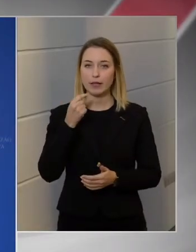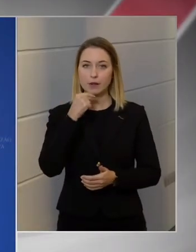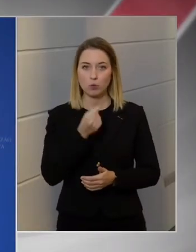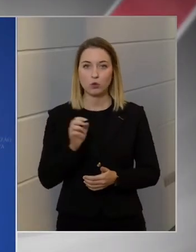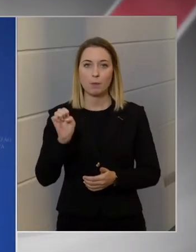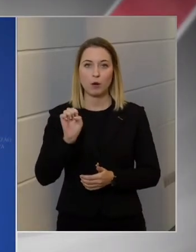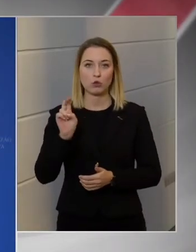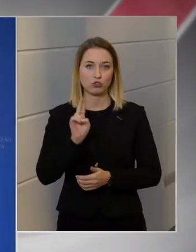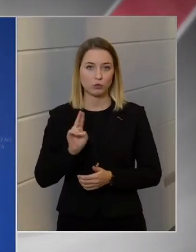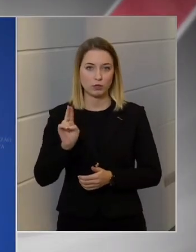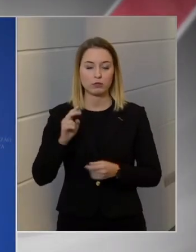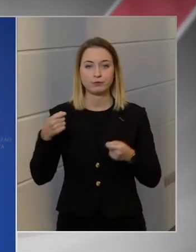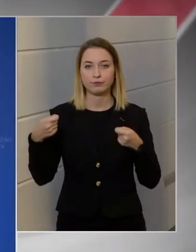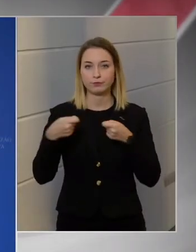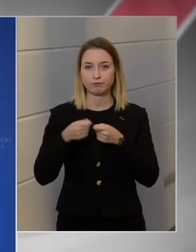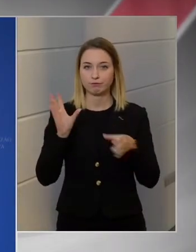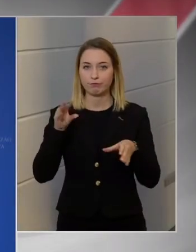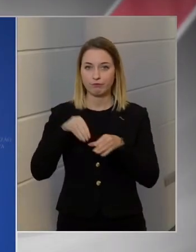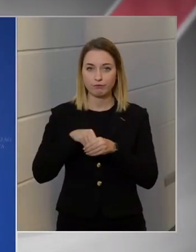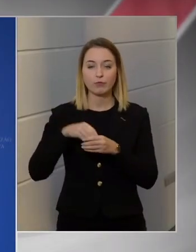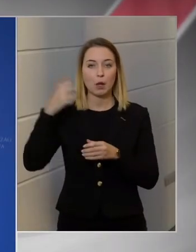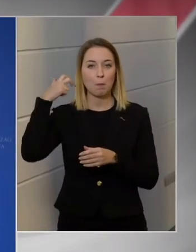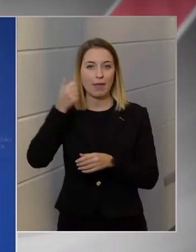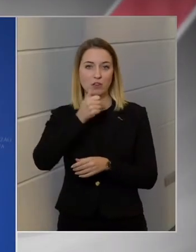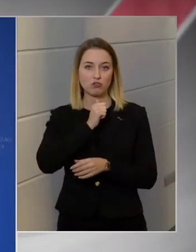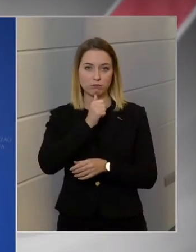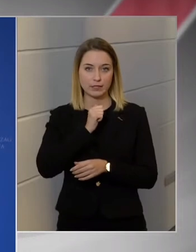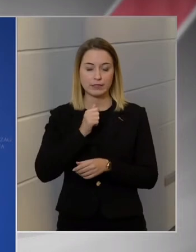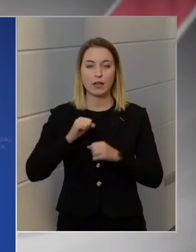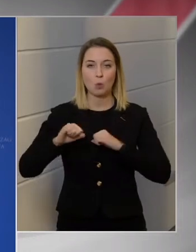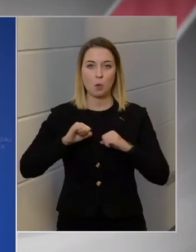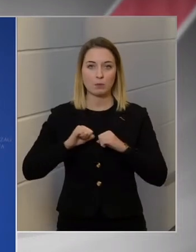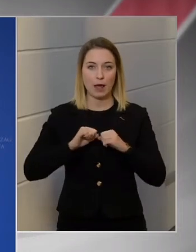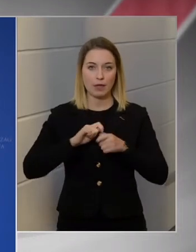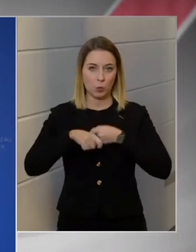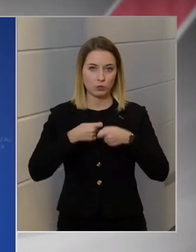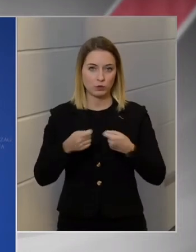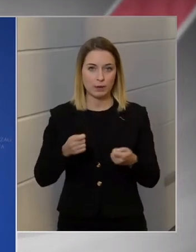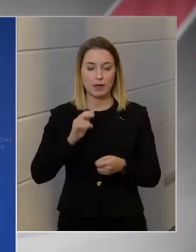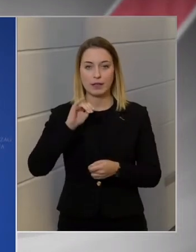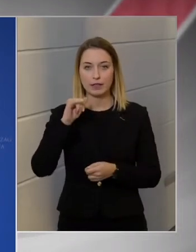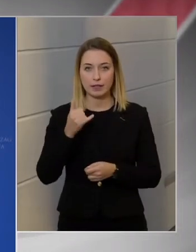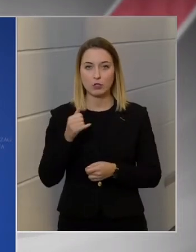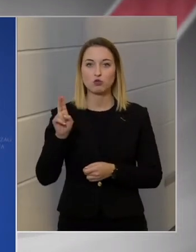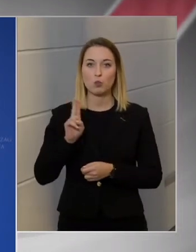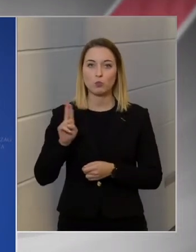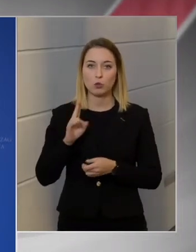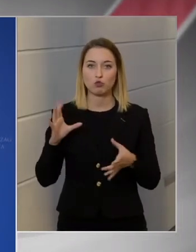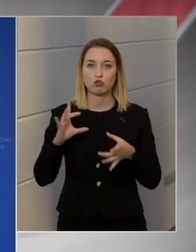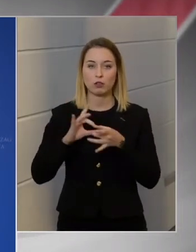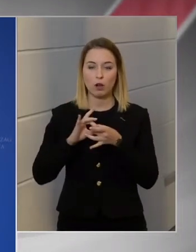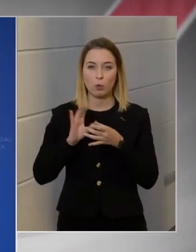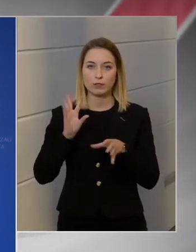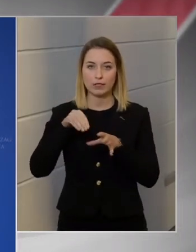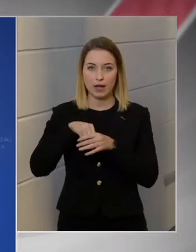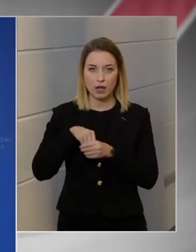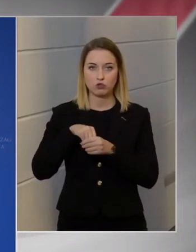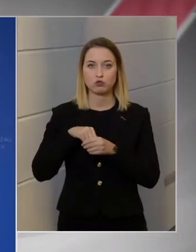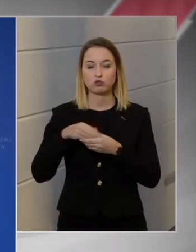Uniós csatlakozási megállapodást Megyesi Péter kormánya kötötte meg. Ráadásul az uniós csatlakozási tárgyalásoknál,